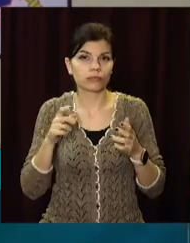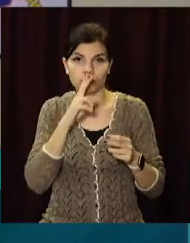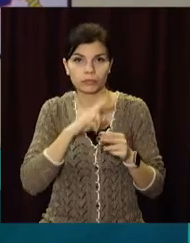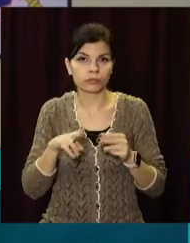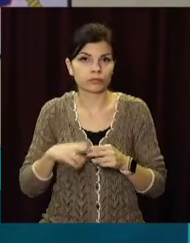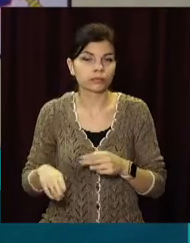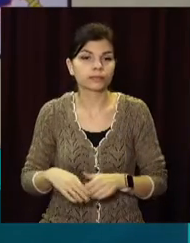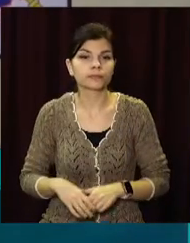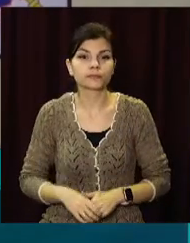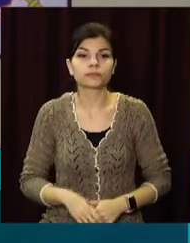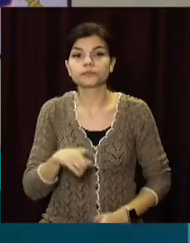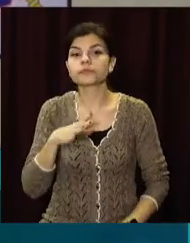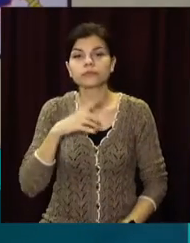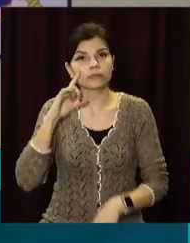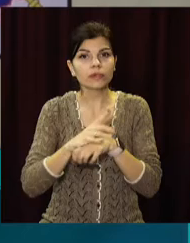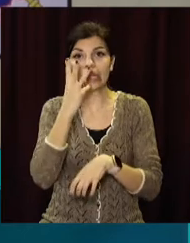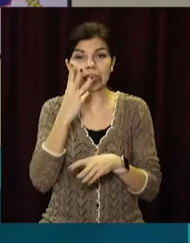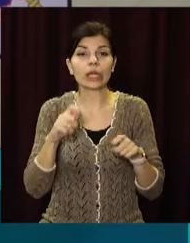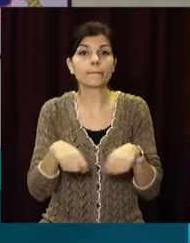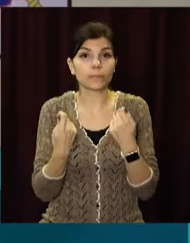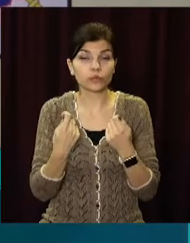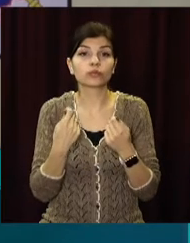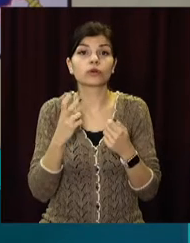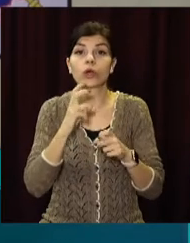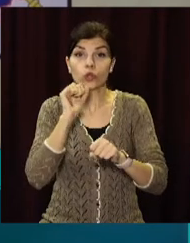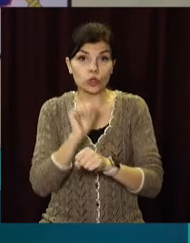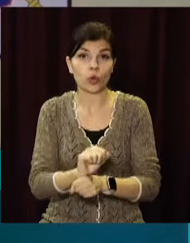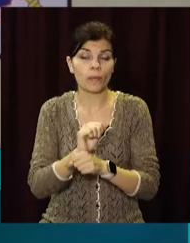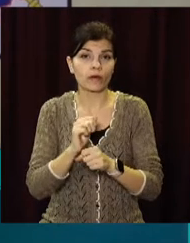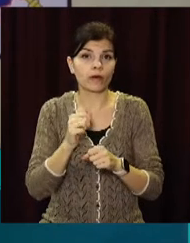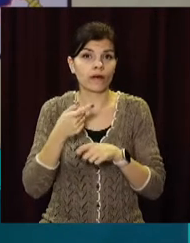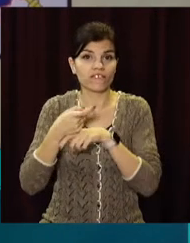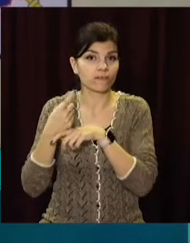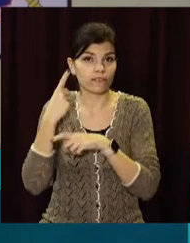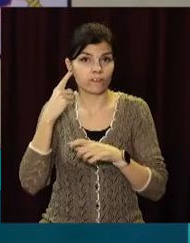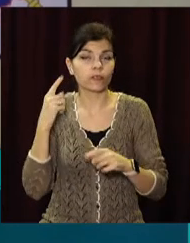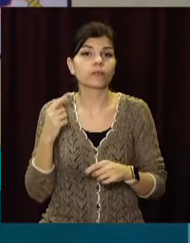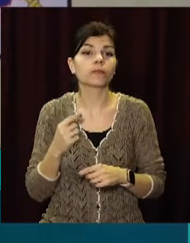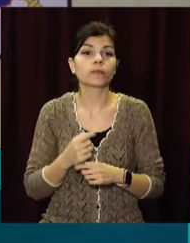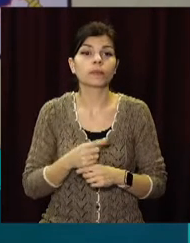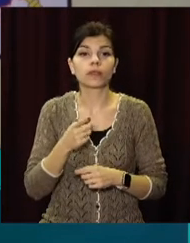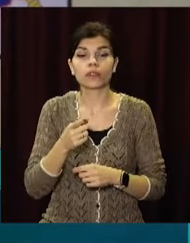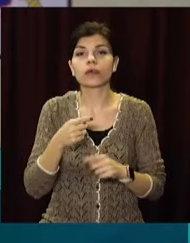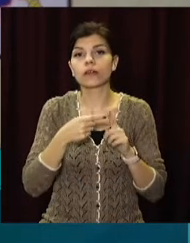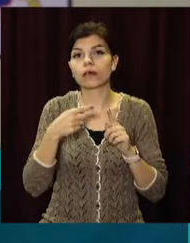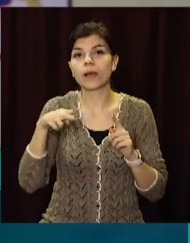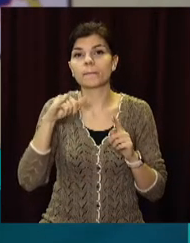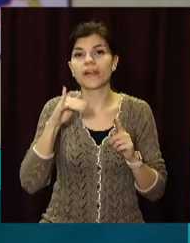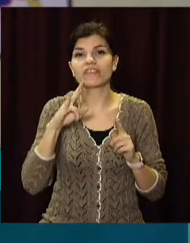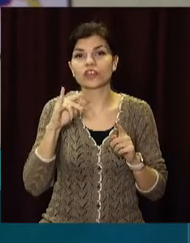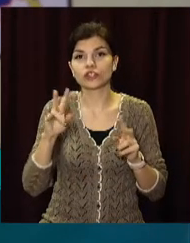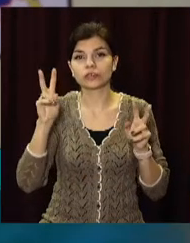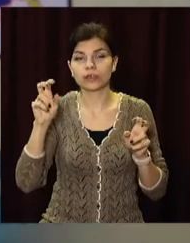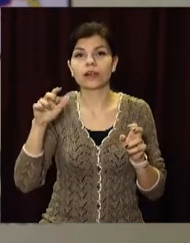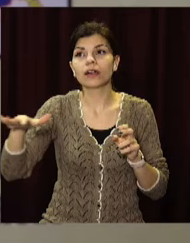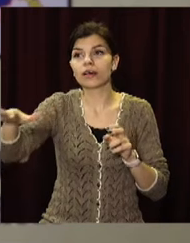23 лютого було зафіксовано три порушення режиму припинення вогню. Так, в районі відповідальності оперативу тактичного групування «Північ» неподалік на салону пункту